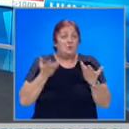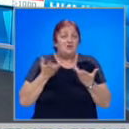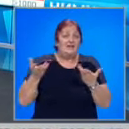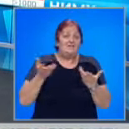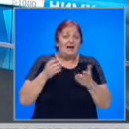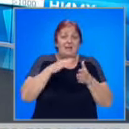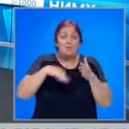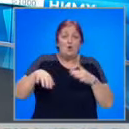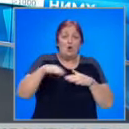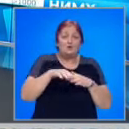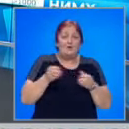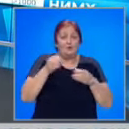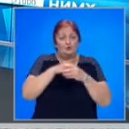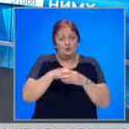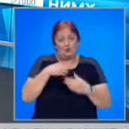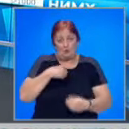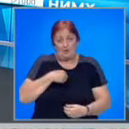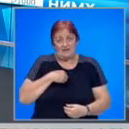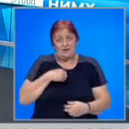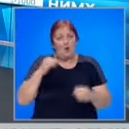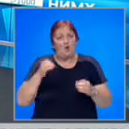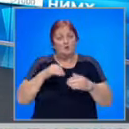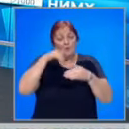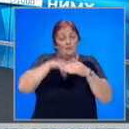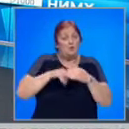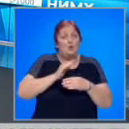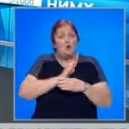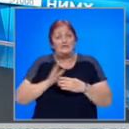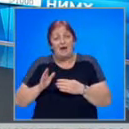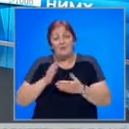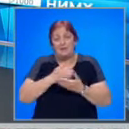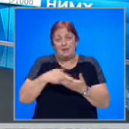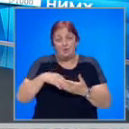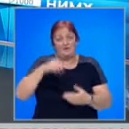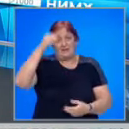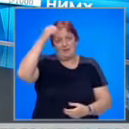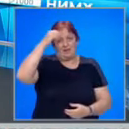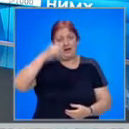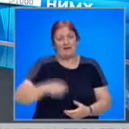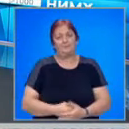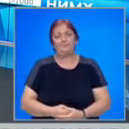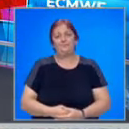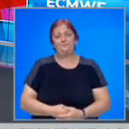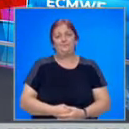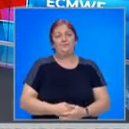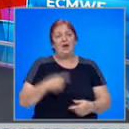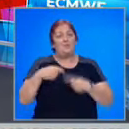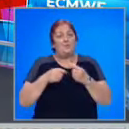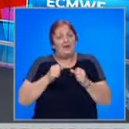почти навсякъде на полуострова, включително и у нас, особено в юго-западната половина от страната.